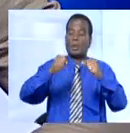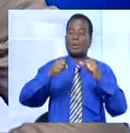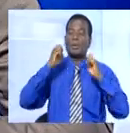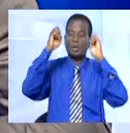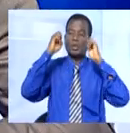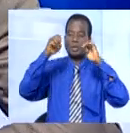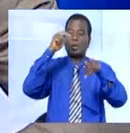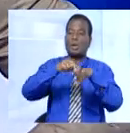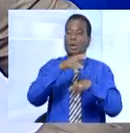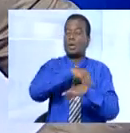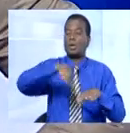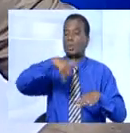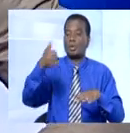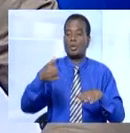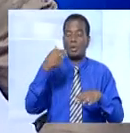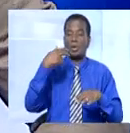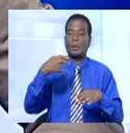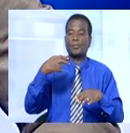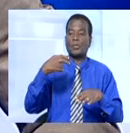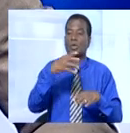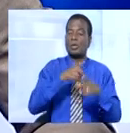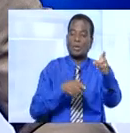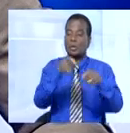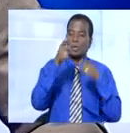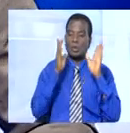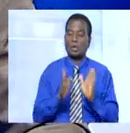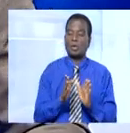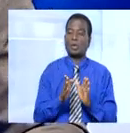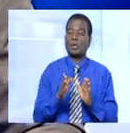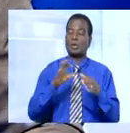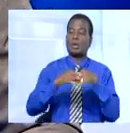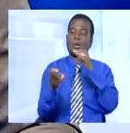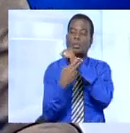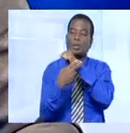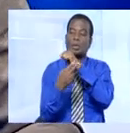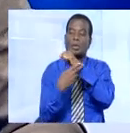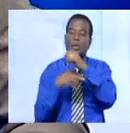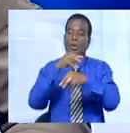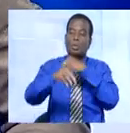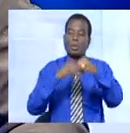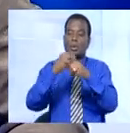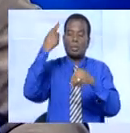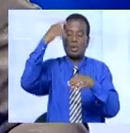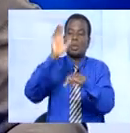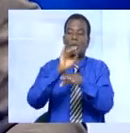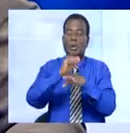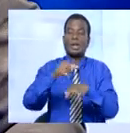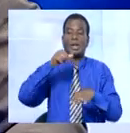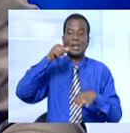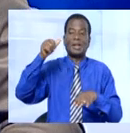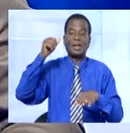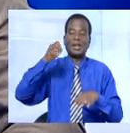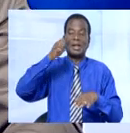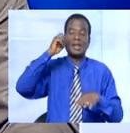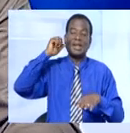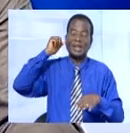'éducation et bien d'autres. Ousmane Daganan, le directeur des opérations de la Banque mondiale pour la Côte d'Ivoire, était hier sur le